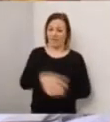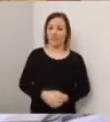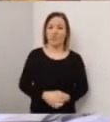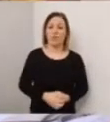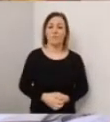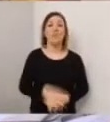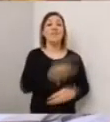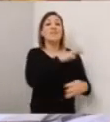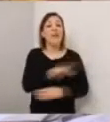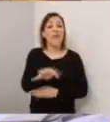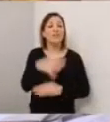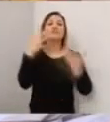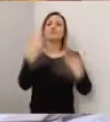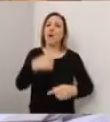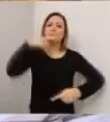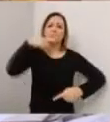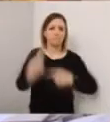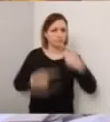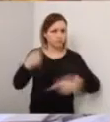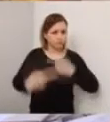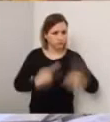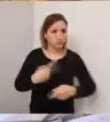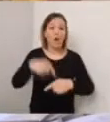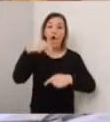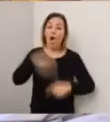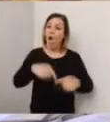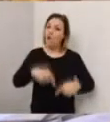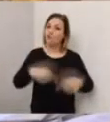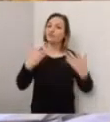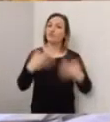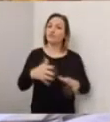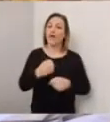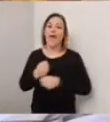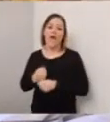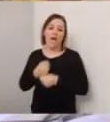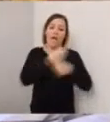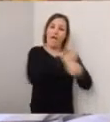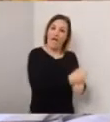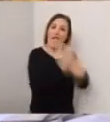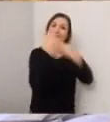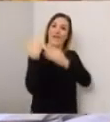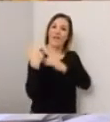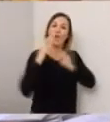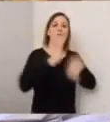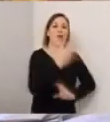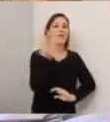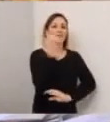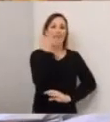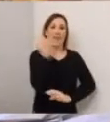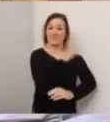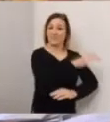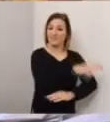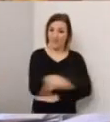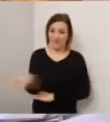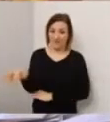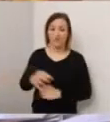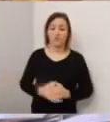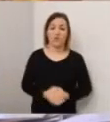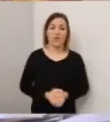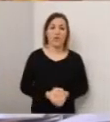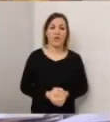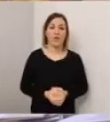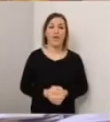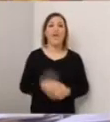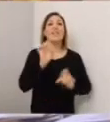La sanificazione è in corso e oggi abbiamo dato affinamento a un altro servizio di sanificazione,